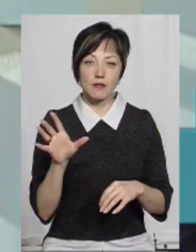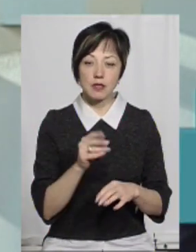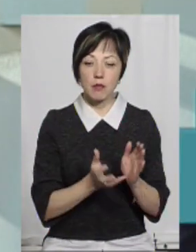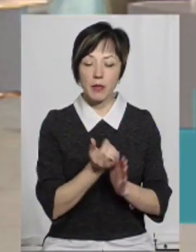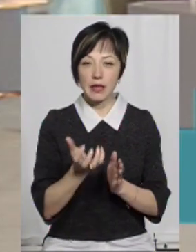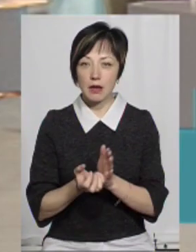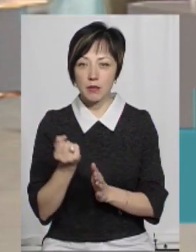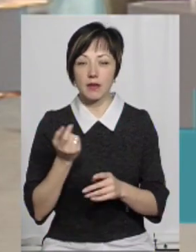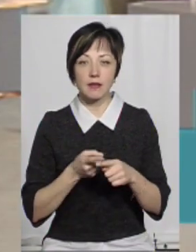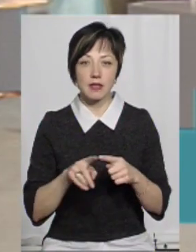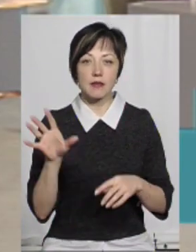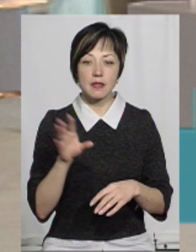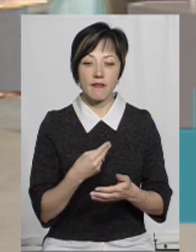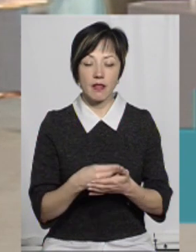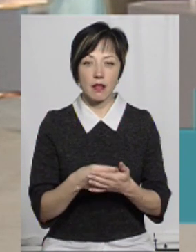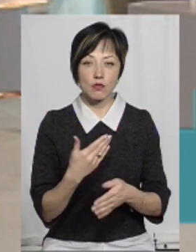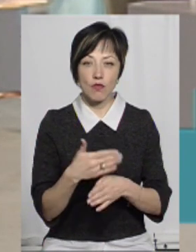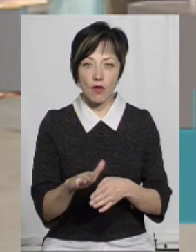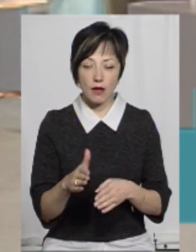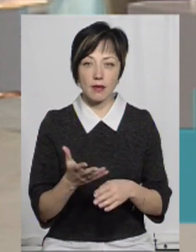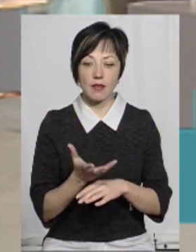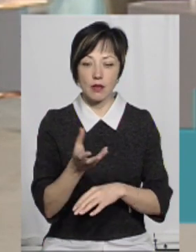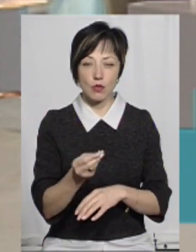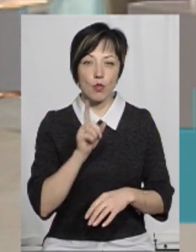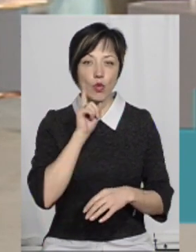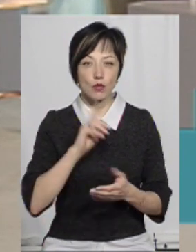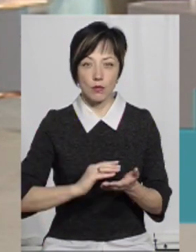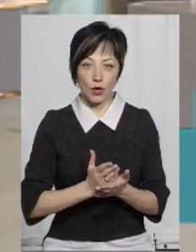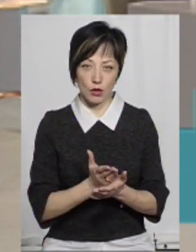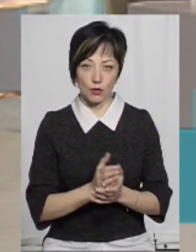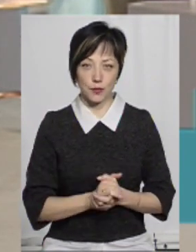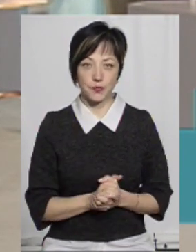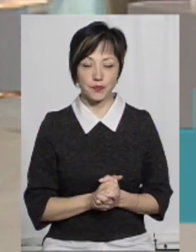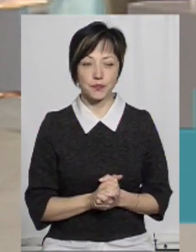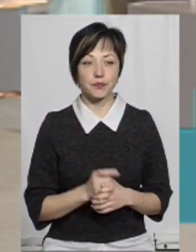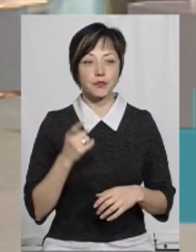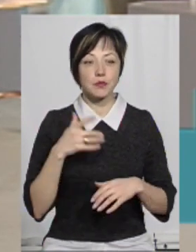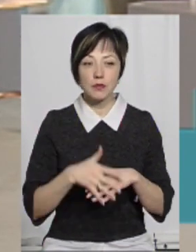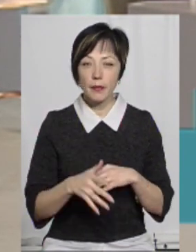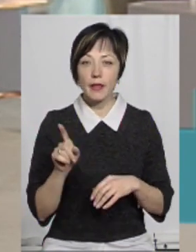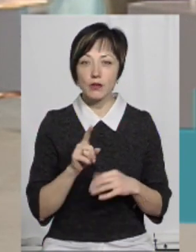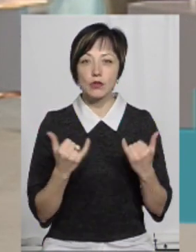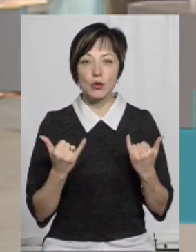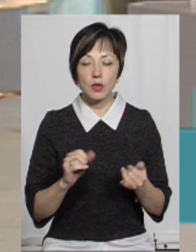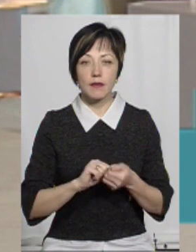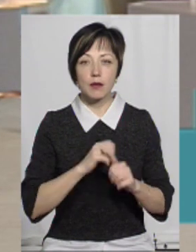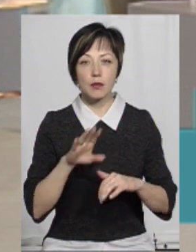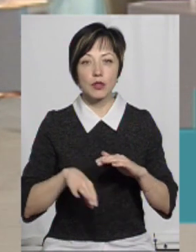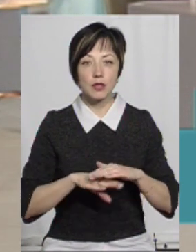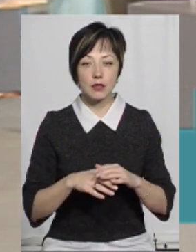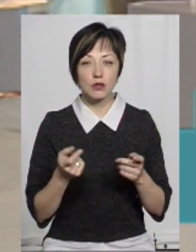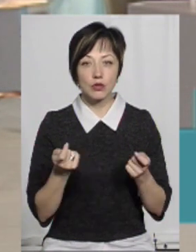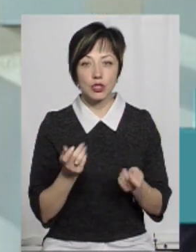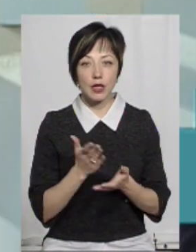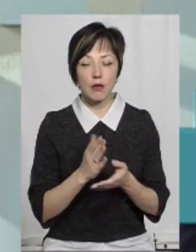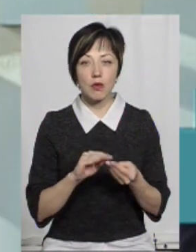підтримки молодіжні, тобто все те фінансування, яке фінансується на молодіжну політику. Зрозуміло, що сьогодні в Кам'янці-Подільському